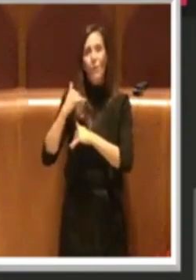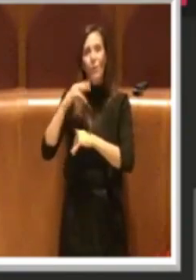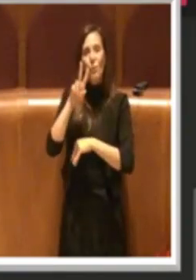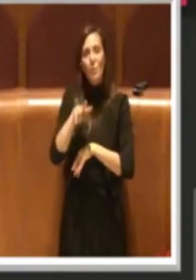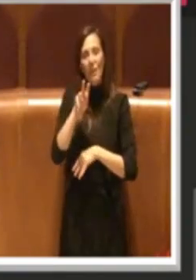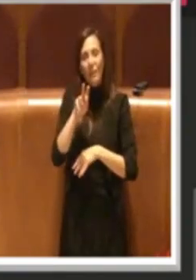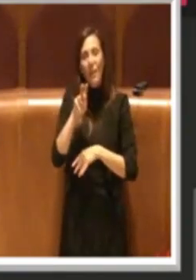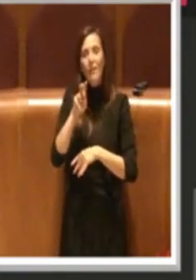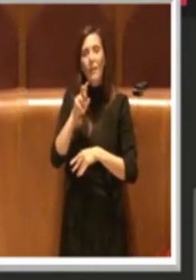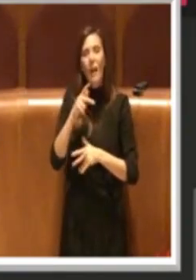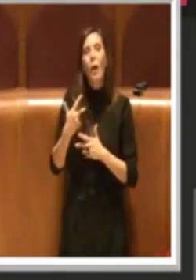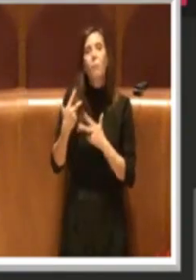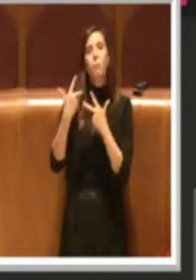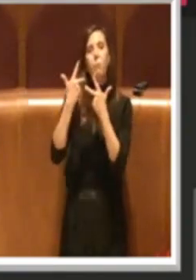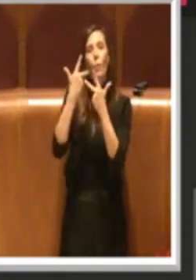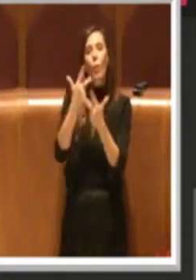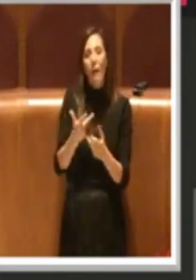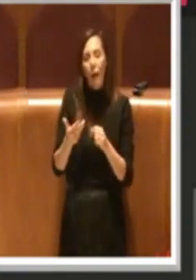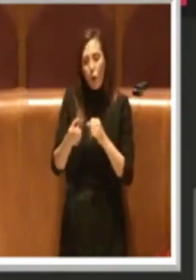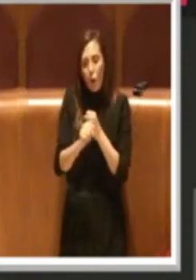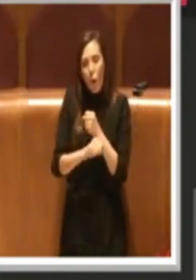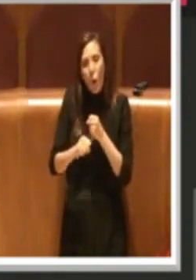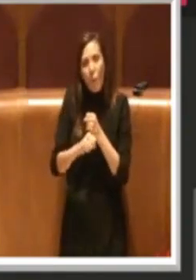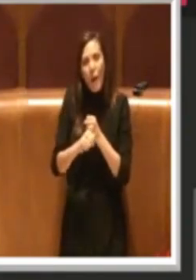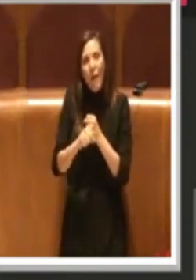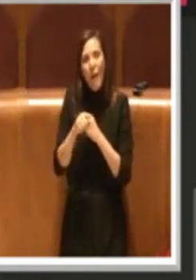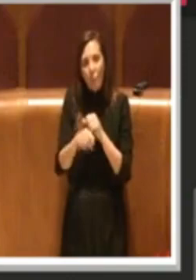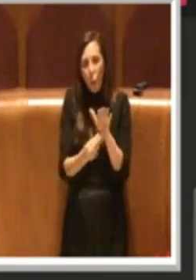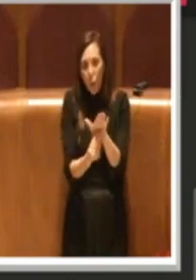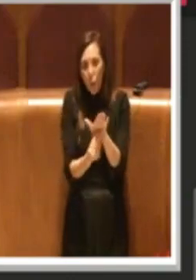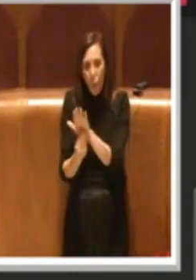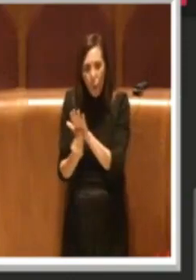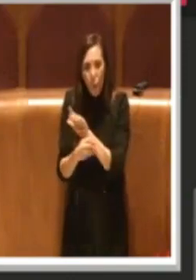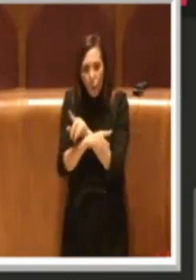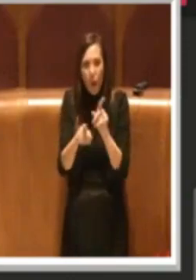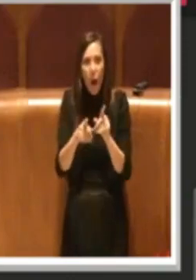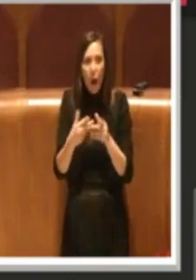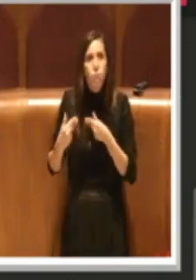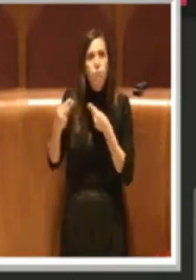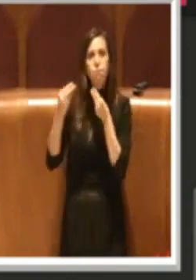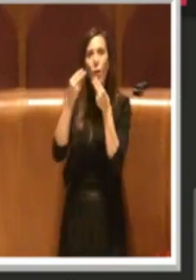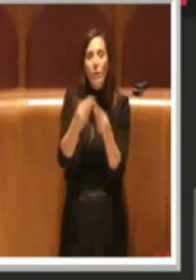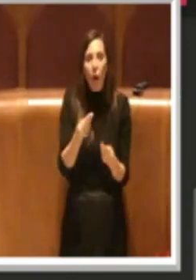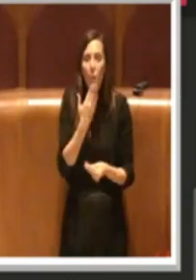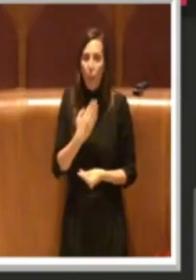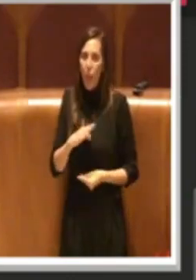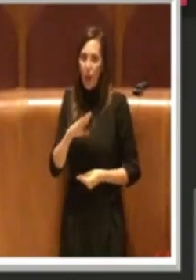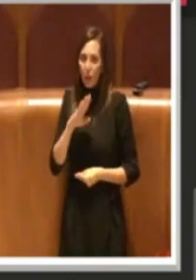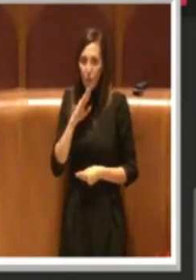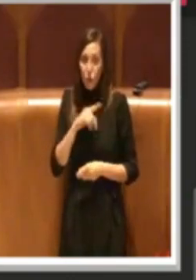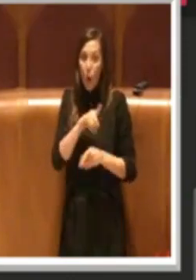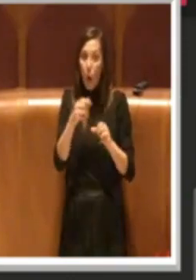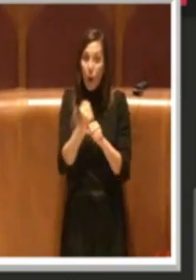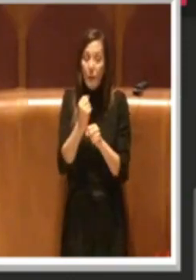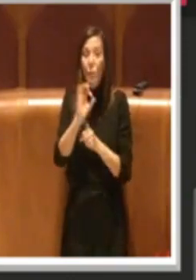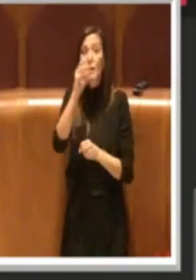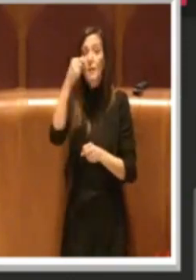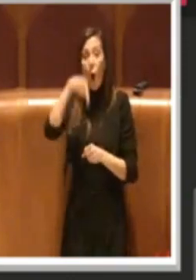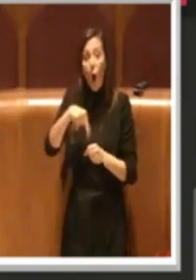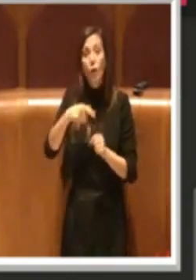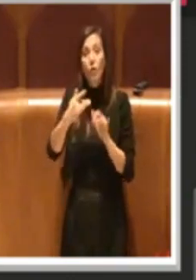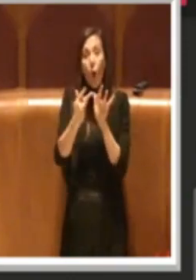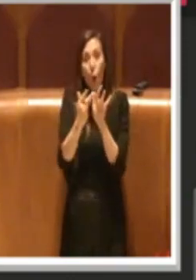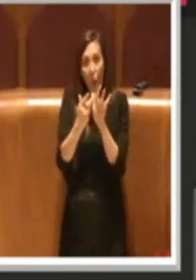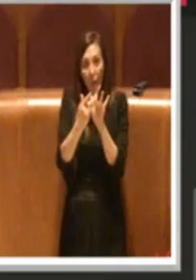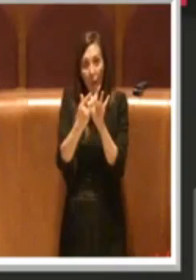agli operatori. Gli operatori sono qui e se fossero collegati, lo direbbero al Partito Democratico, direbbero che ci vuole fare una